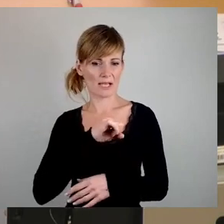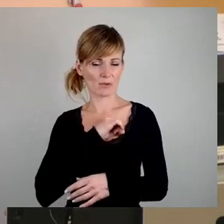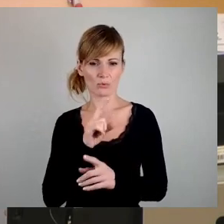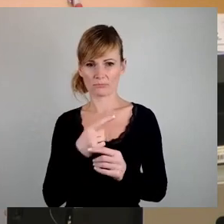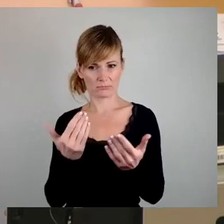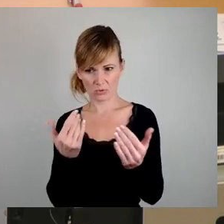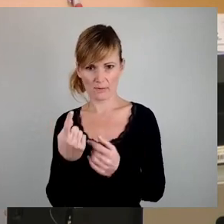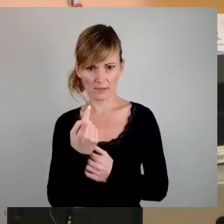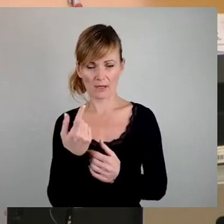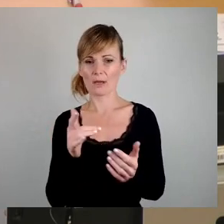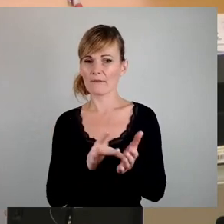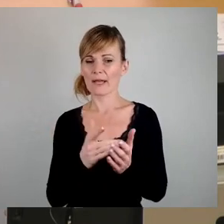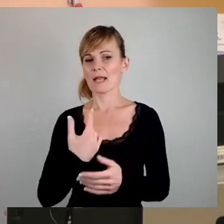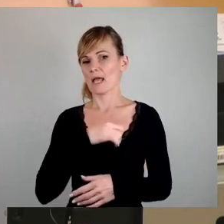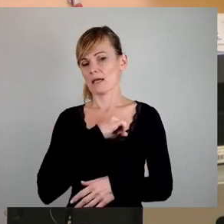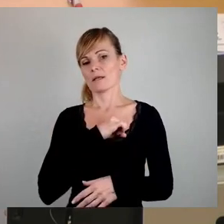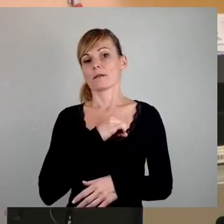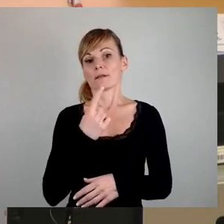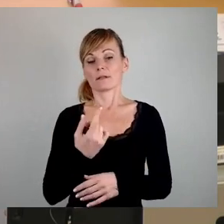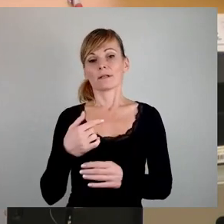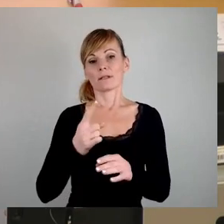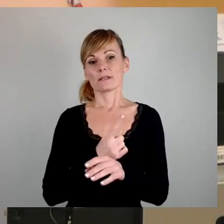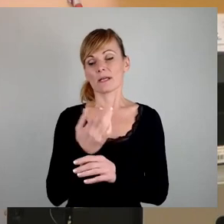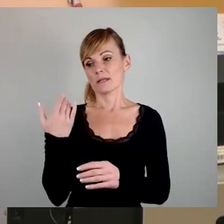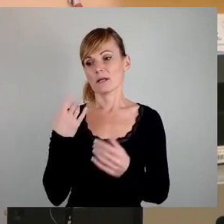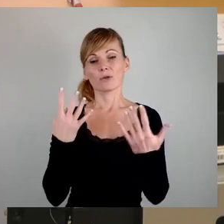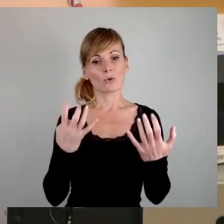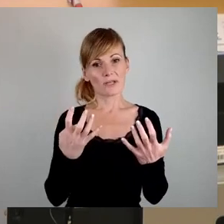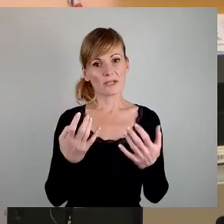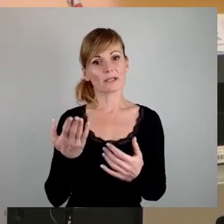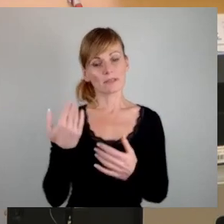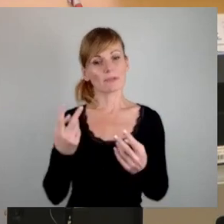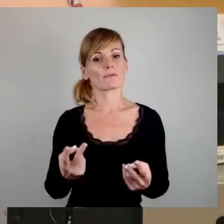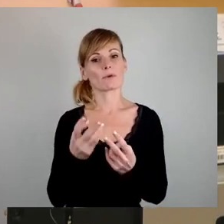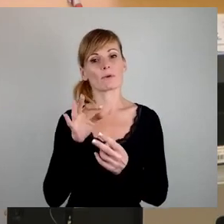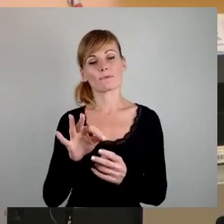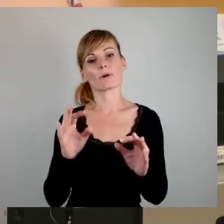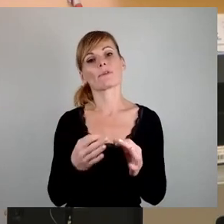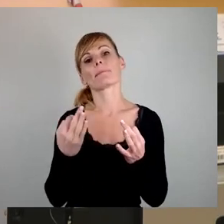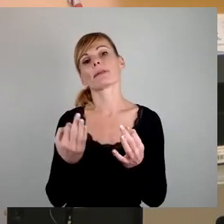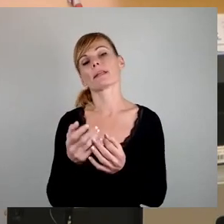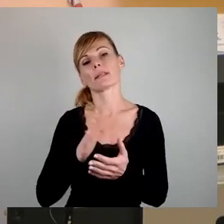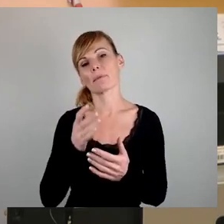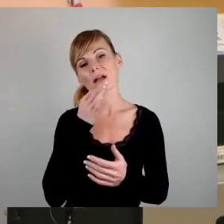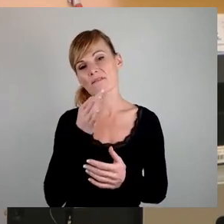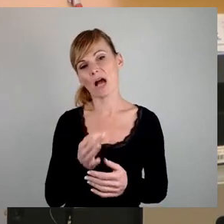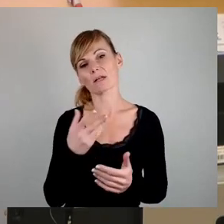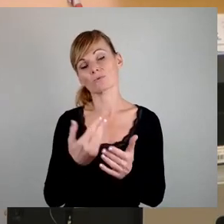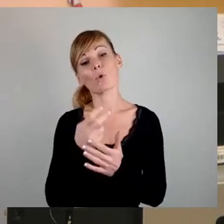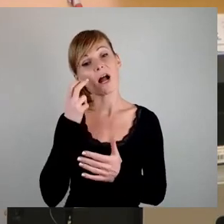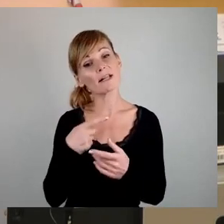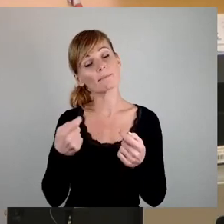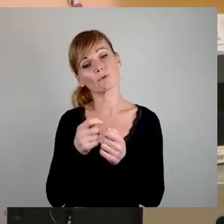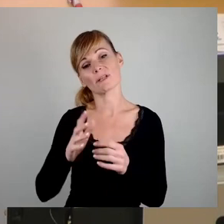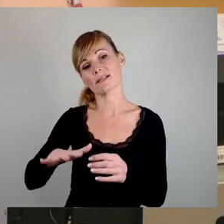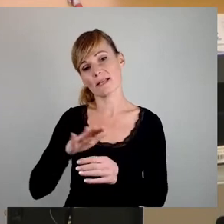auch Eigentum in den Zeiten 90ern, seit dem Auslaufen der Förderung für Familien gar nicht mehr gefragt war. In Altbundesländern hat es im Prinzip vor der